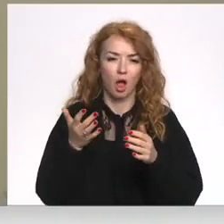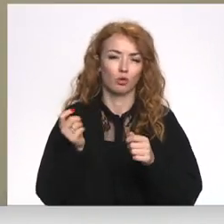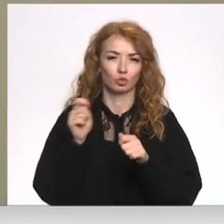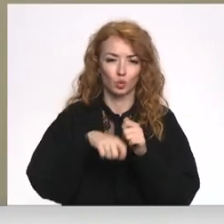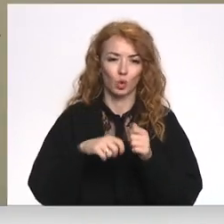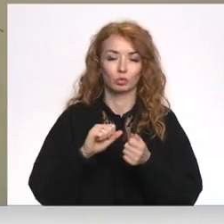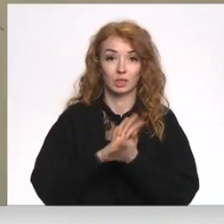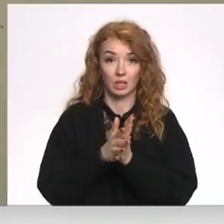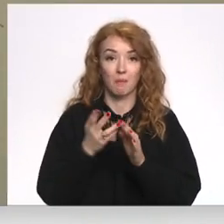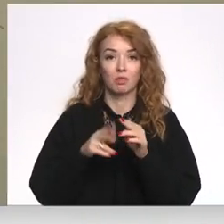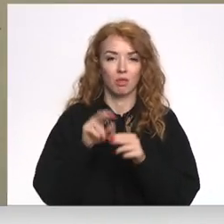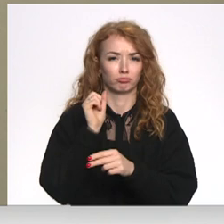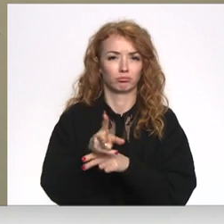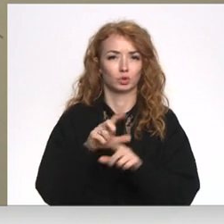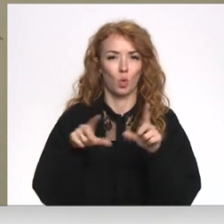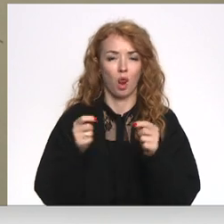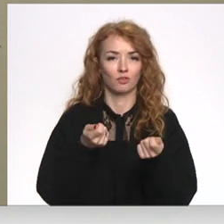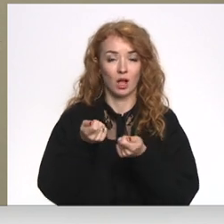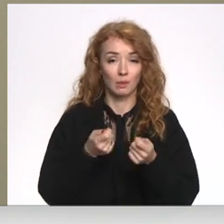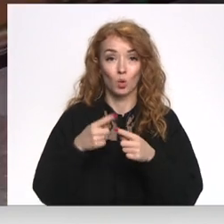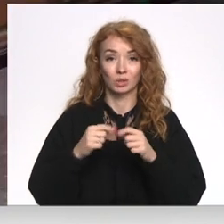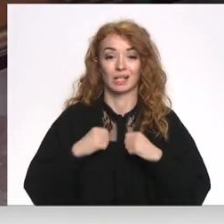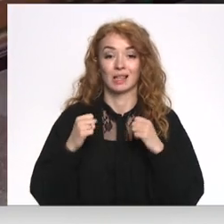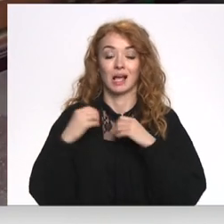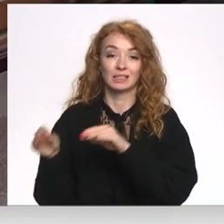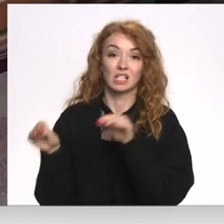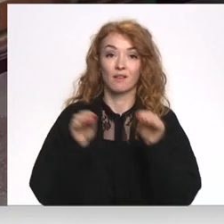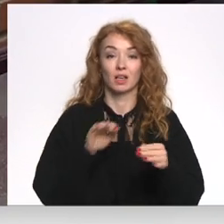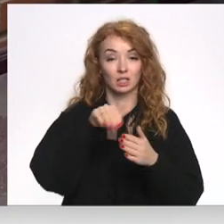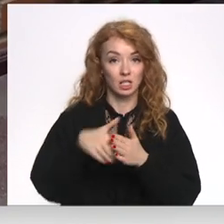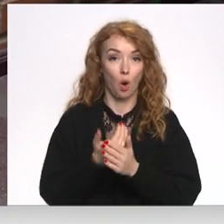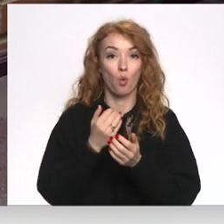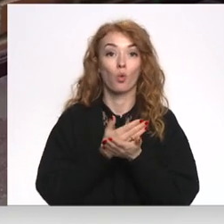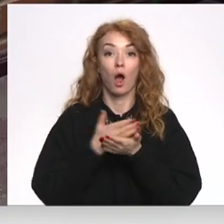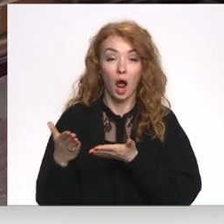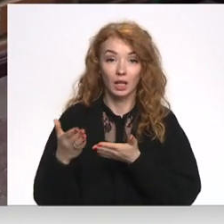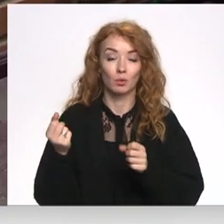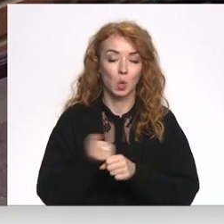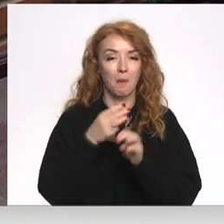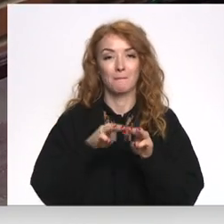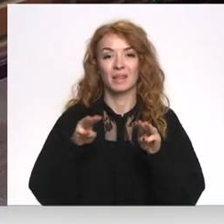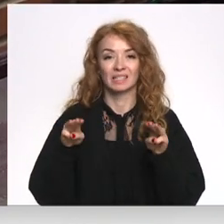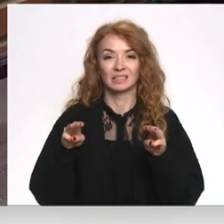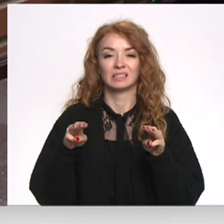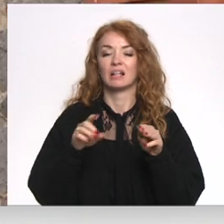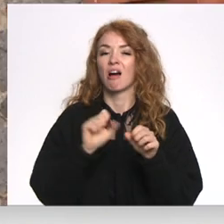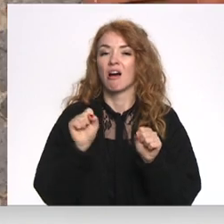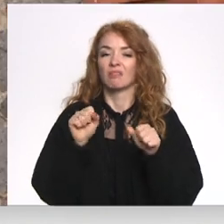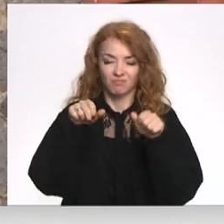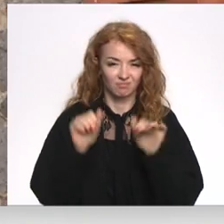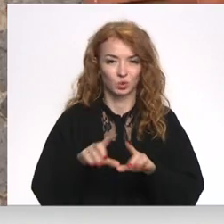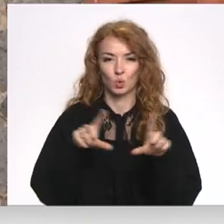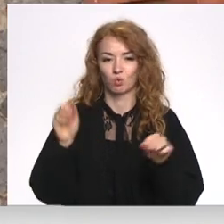tika atstādināta skolas vadība un notika centieni ieviest jaunu disciplinēšanas kārtību. Tomēr ministrija drīz izlēma skolu